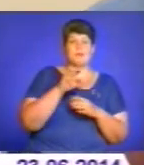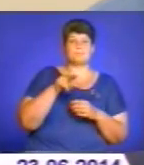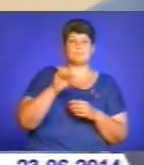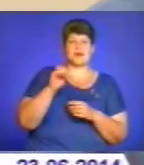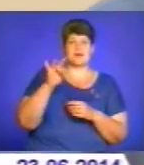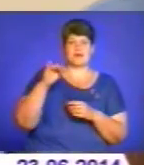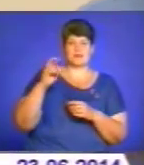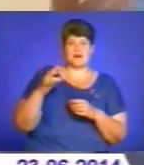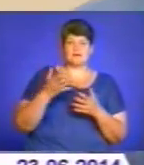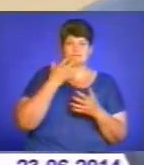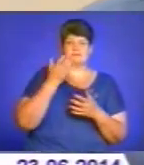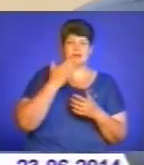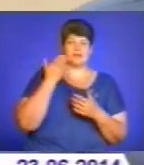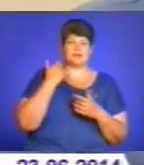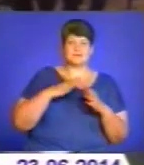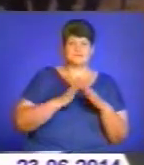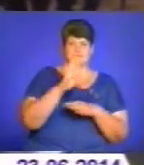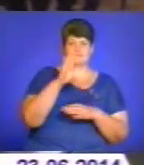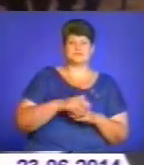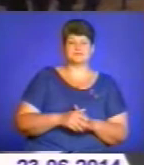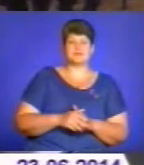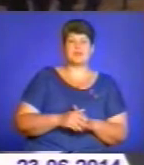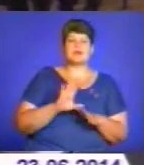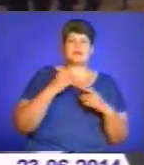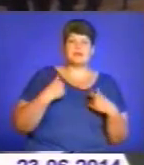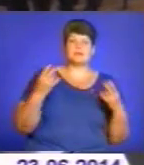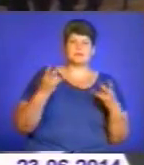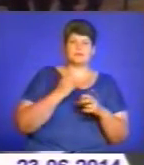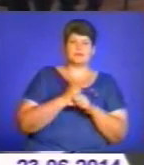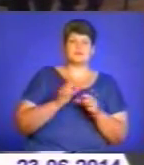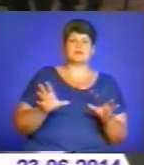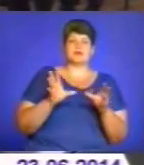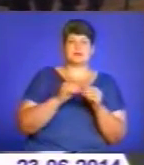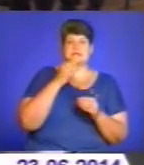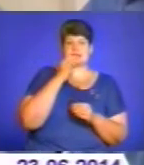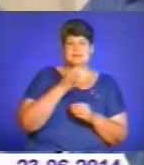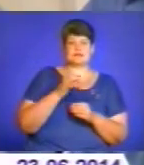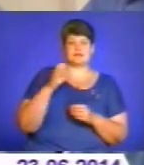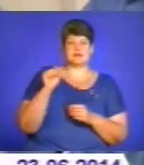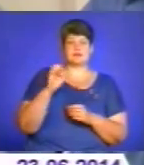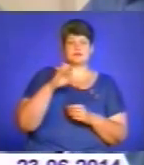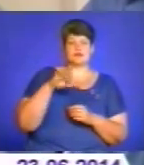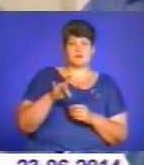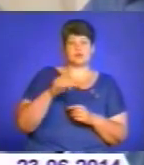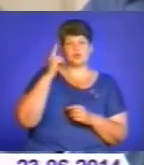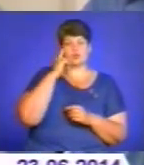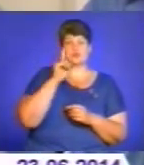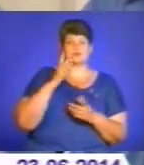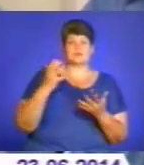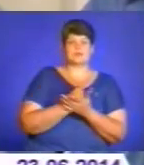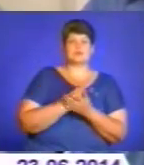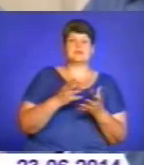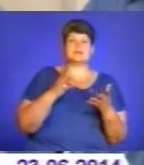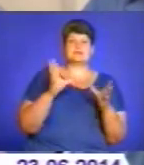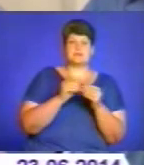маєте справді добрий старт, я думаю, що зберіться. Нам потрібно працювати разом, зазначив Андрій Сторійвус. Сподіваємося, що знайдемо спільну